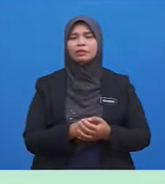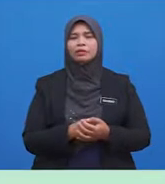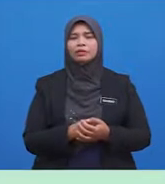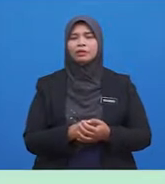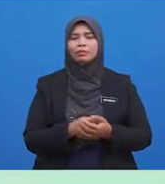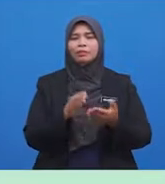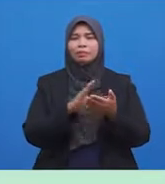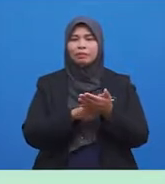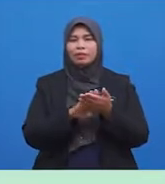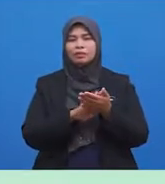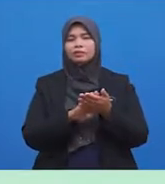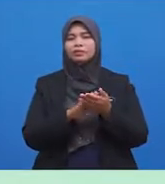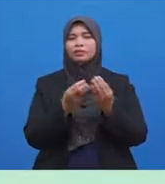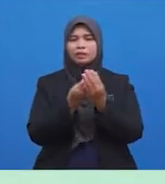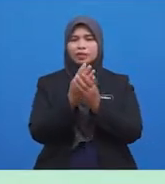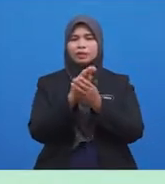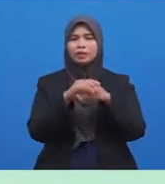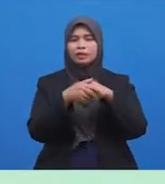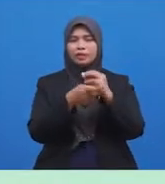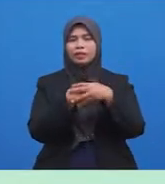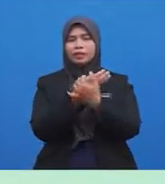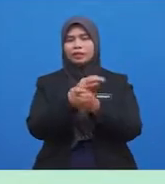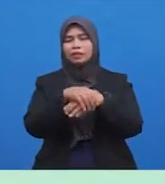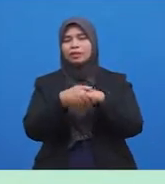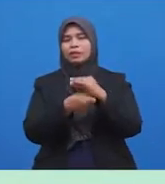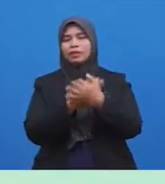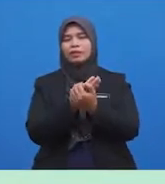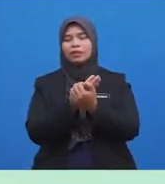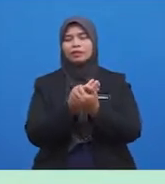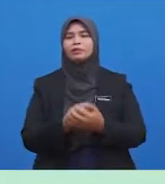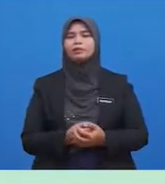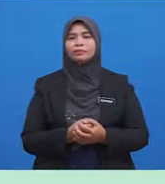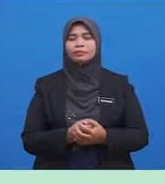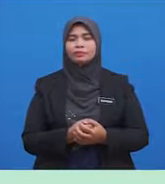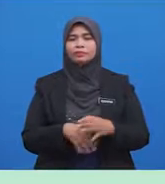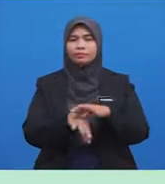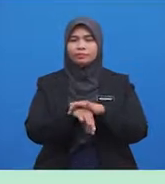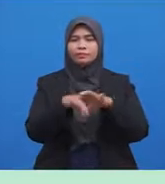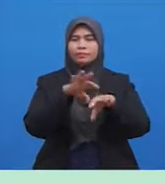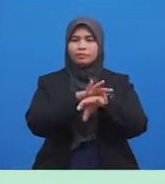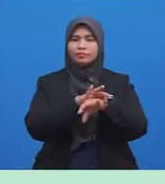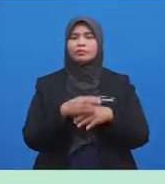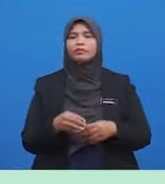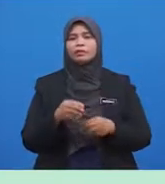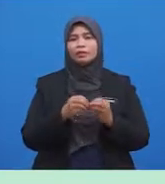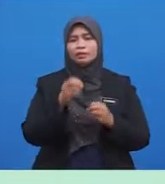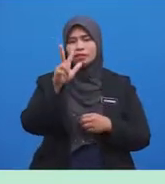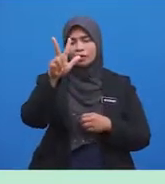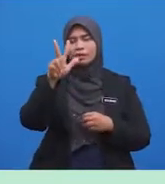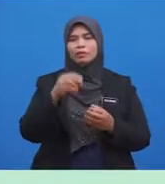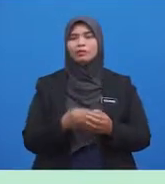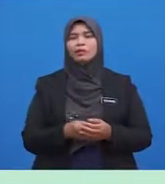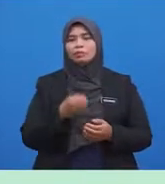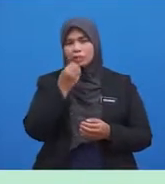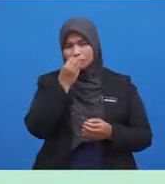Membasuh Tangan Hingga Pergelangan Tangan Yang Ketiga